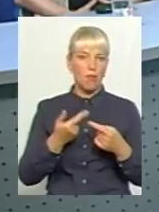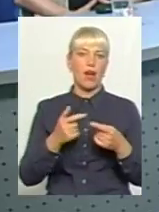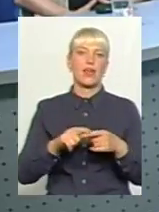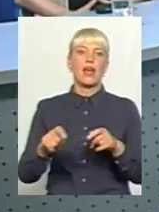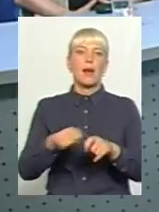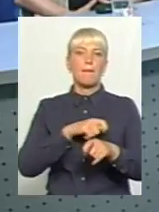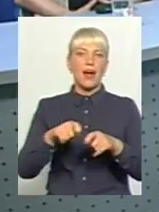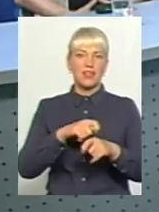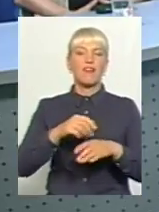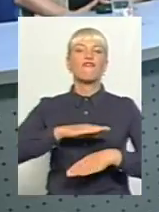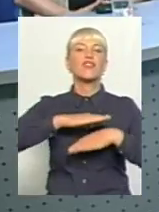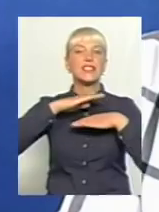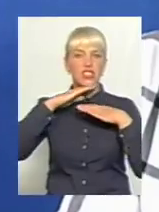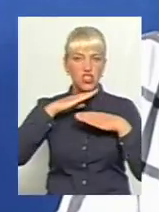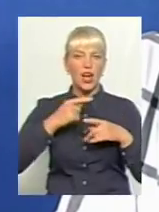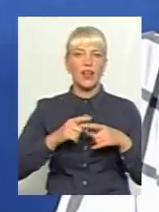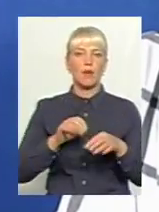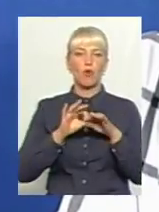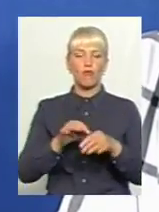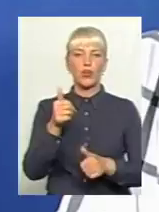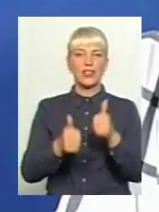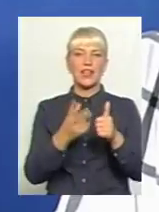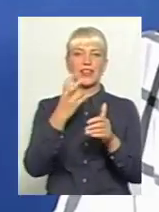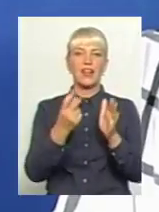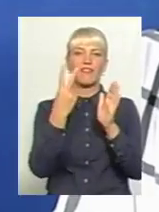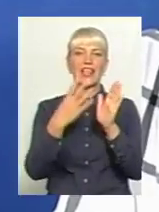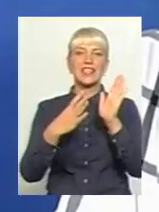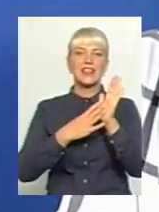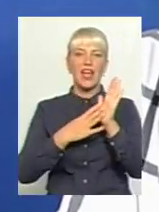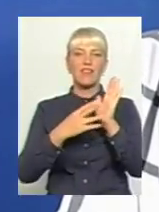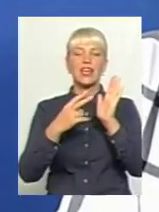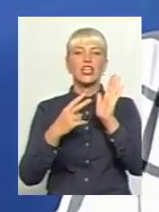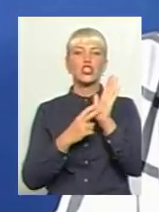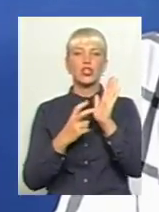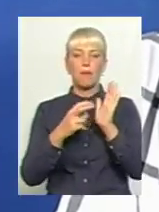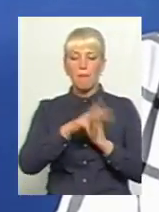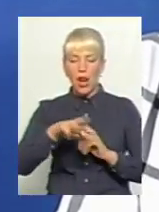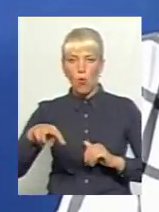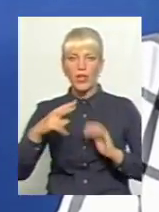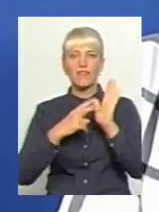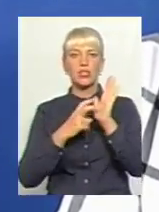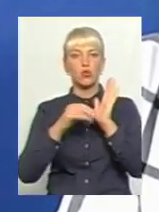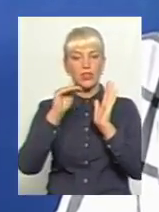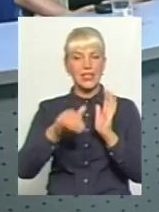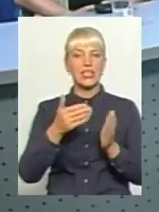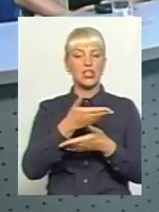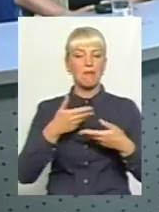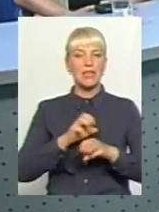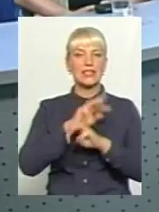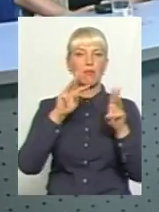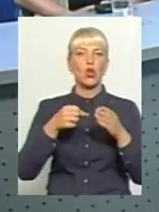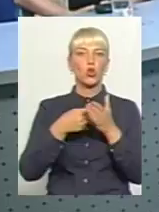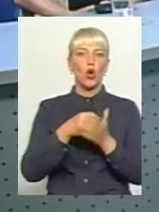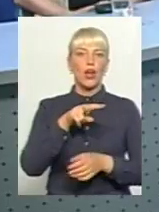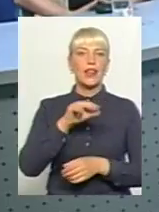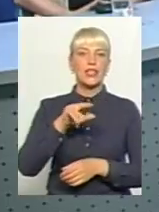Проведений минулого місяця тендер на 29 мільйонів 700 тисяч, і ми забезпечені до листопада місяця. І ще було запитання